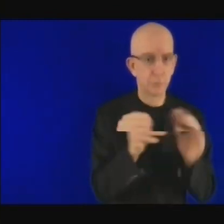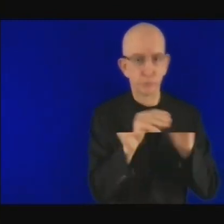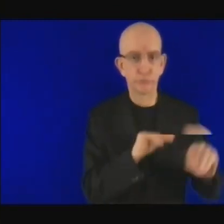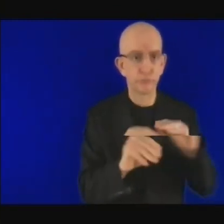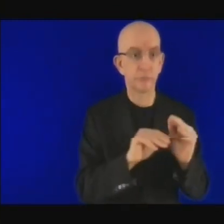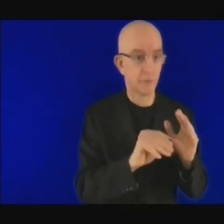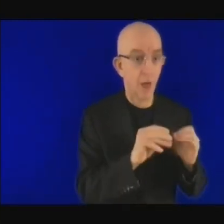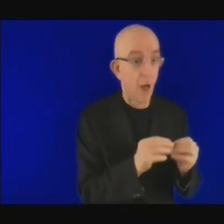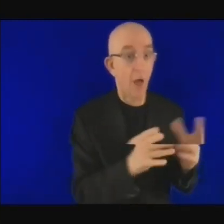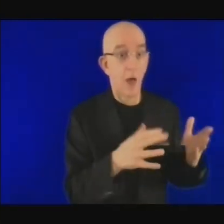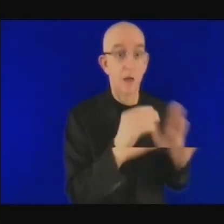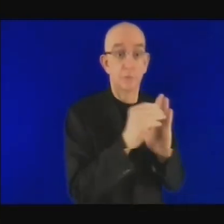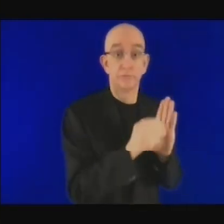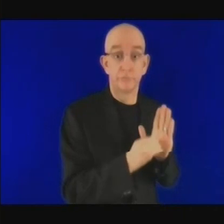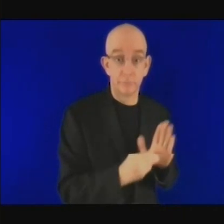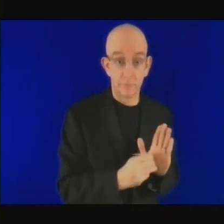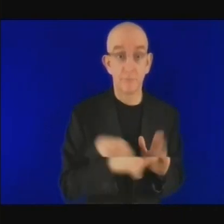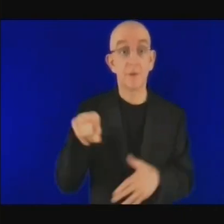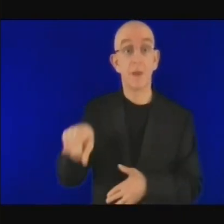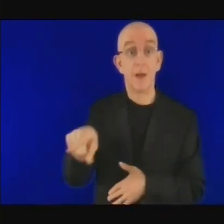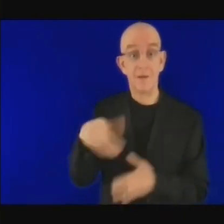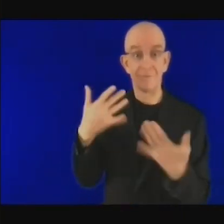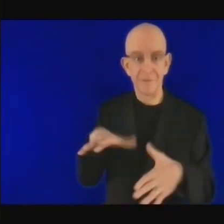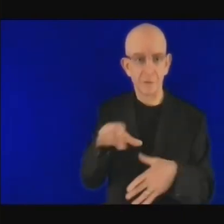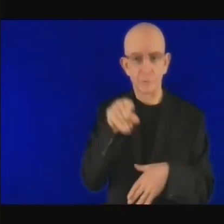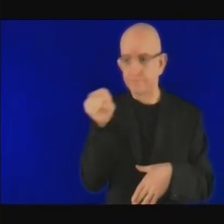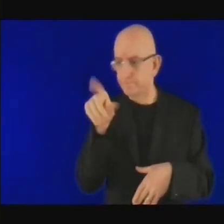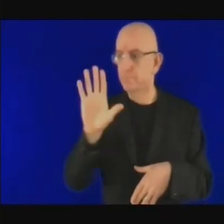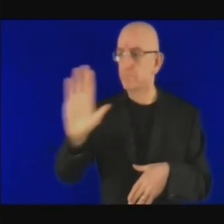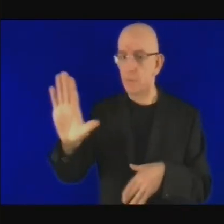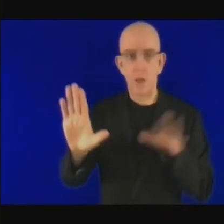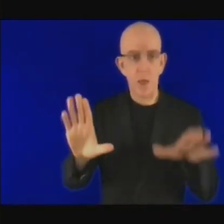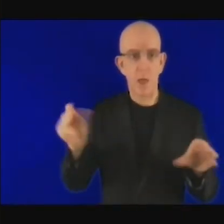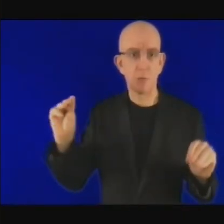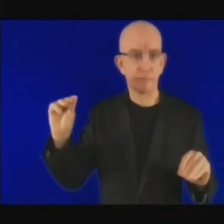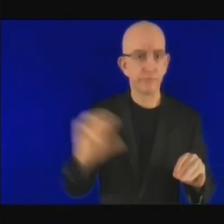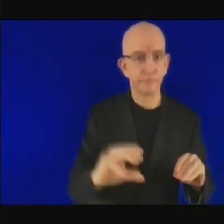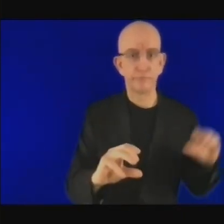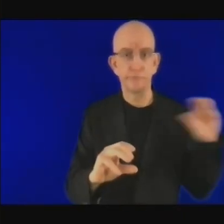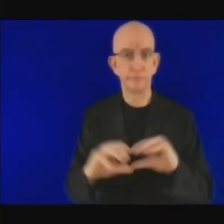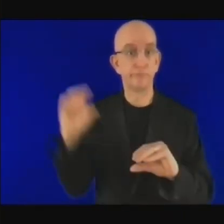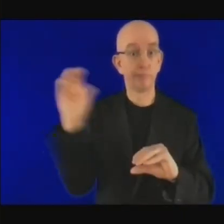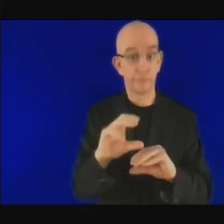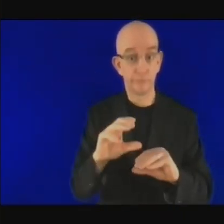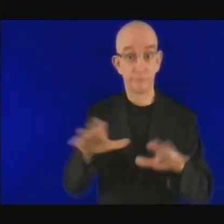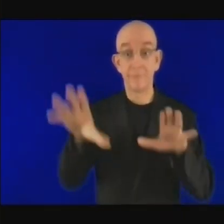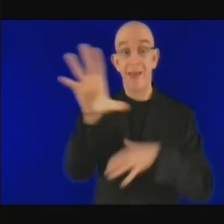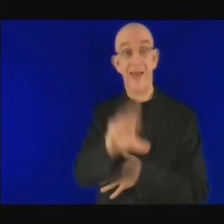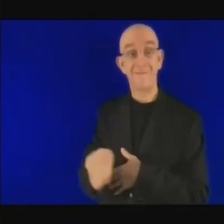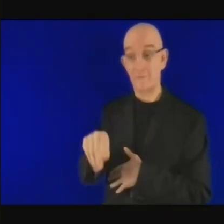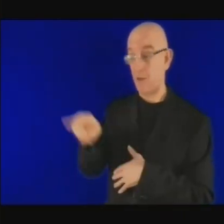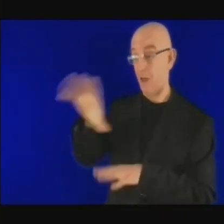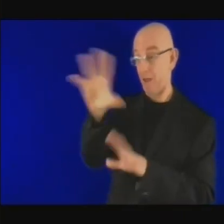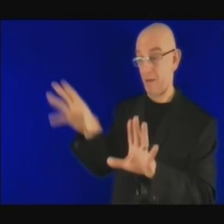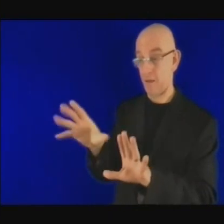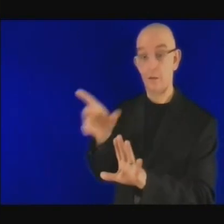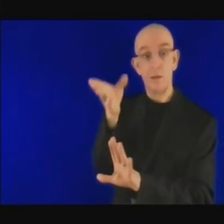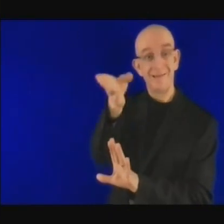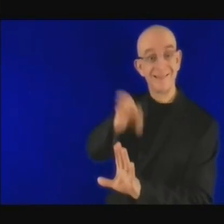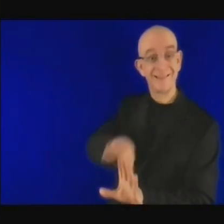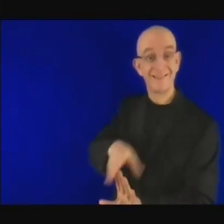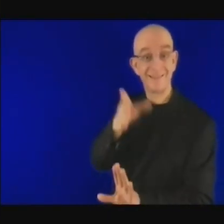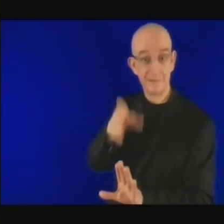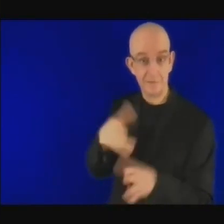réaliser l'objectif d'un degré et demi. De nombreux autres pays sont en train de